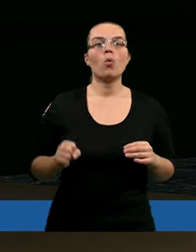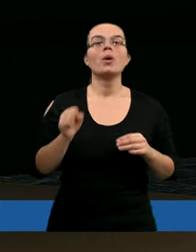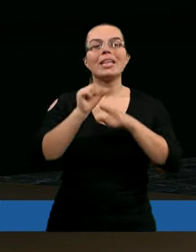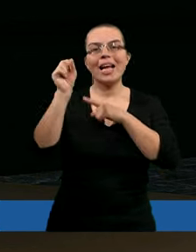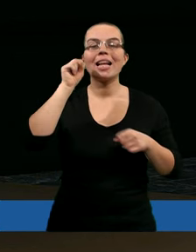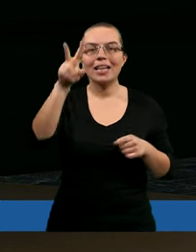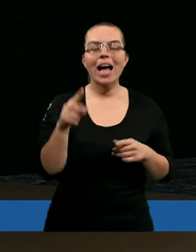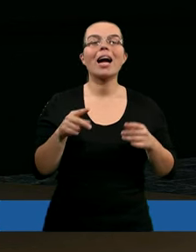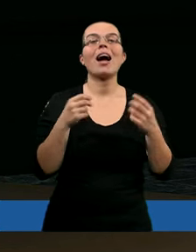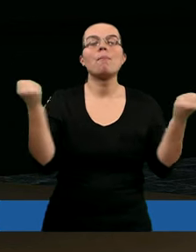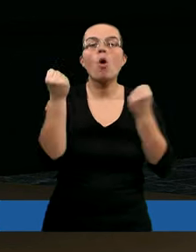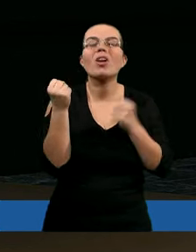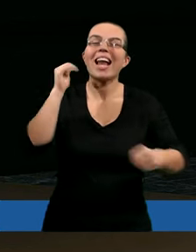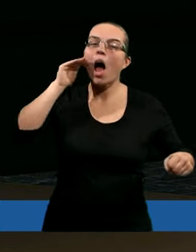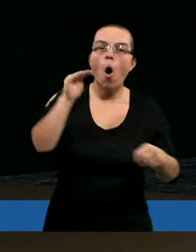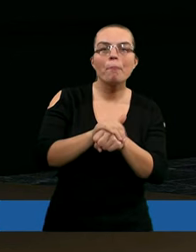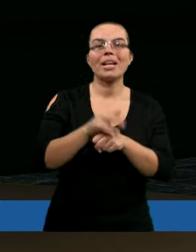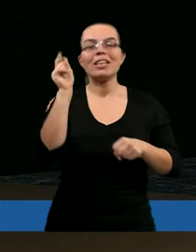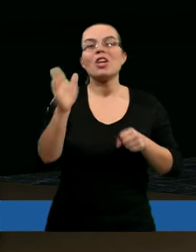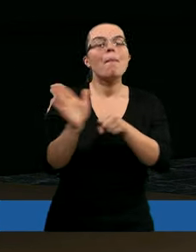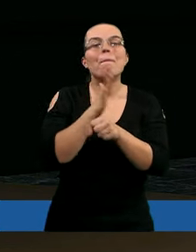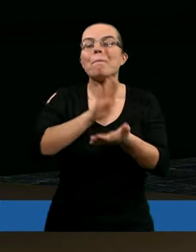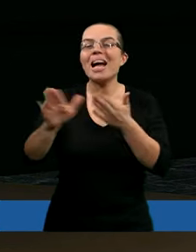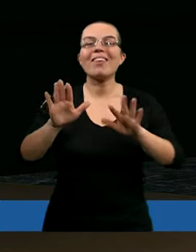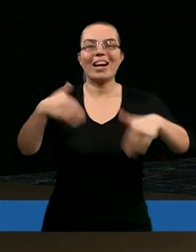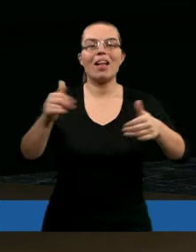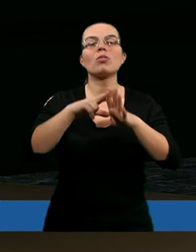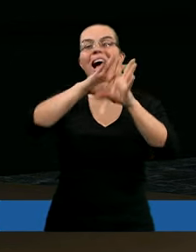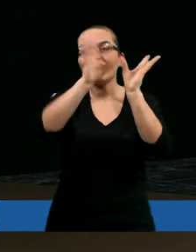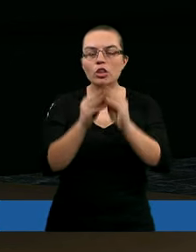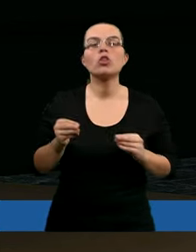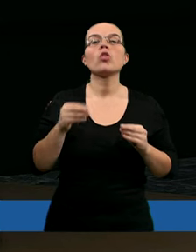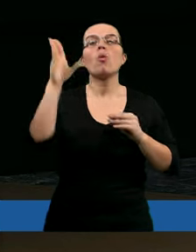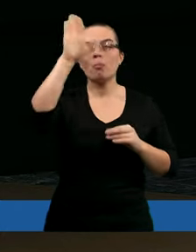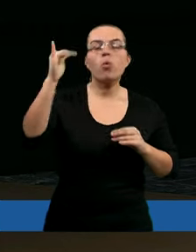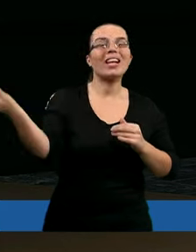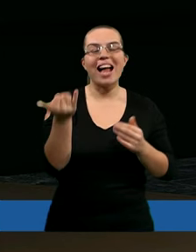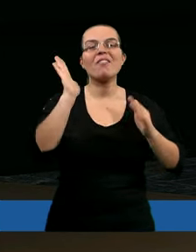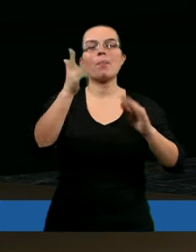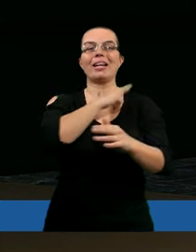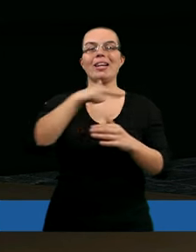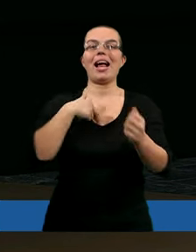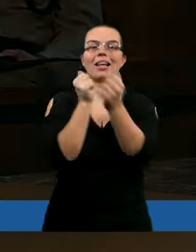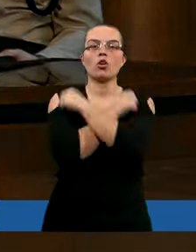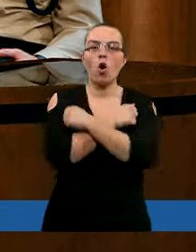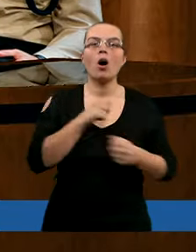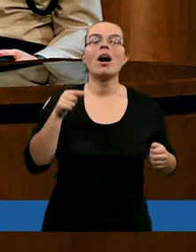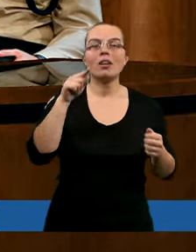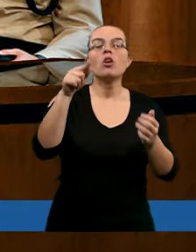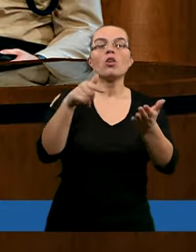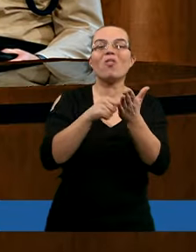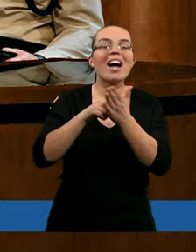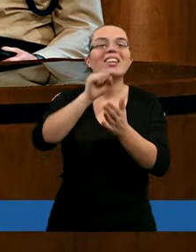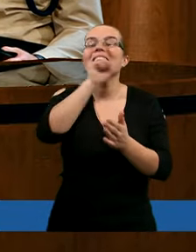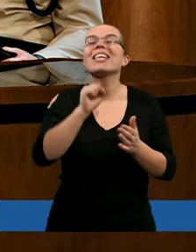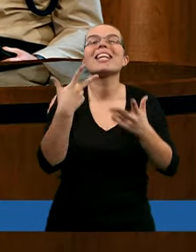To jest taka mocna obietnica, że bez względu na to, w jakim my jesteśmy stanie, to Bóg zawsze będzie nas kochał. Jak to tam jest, że